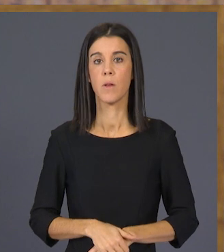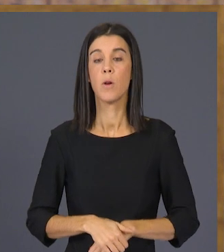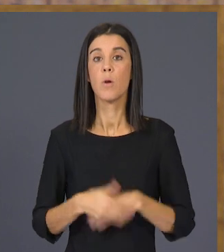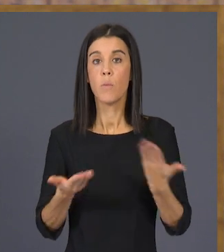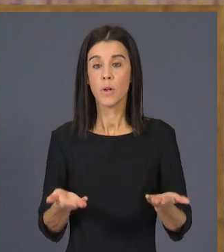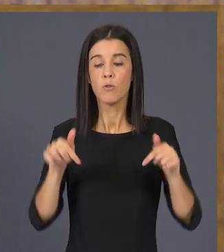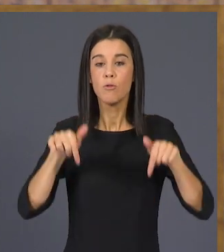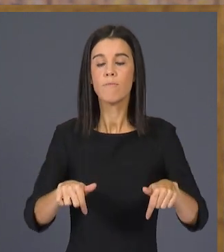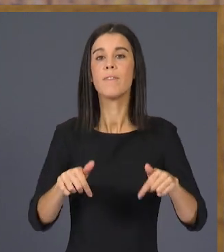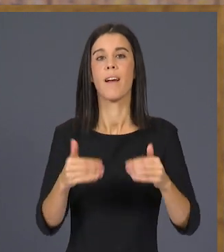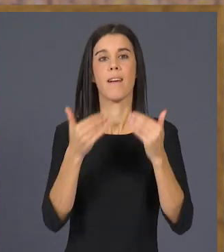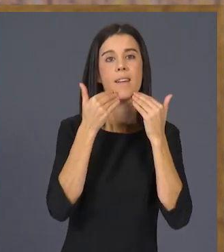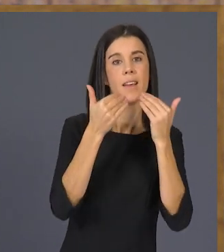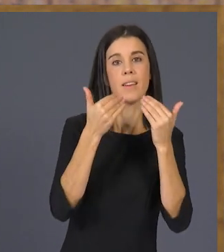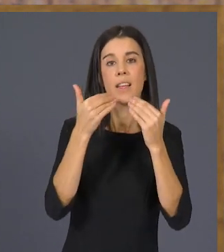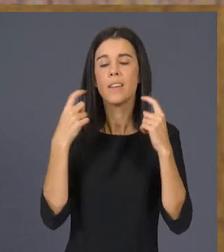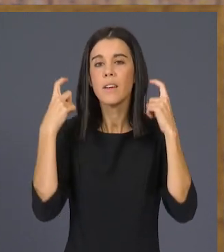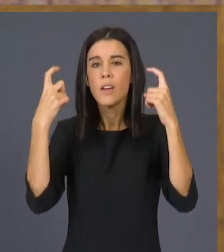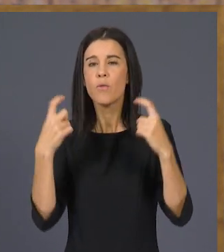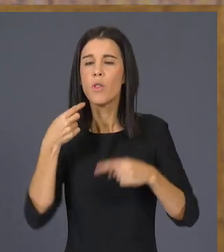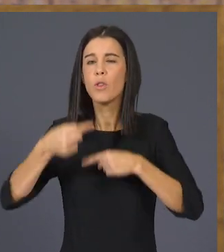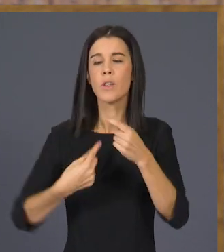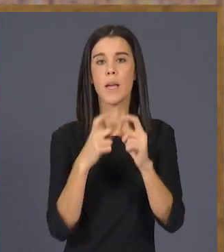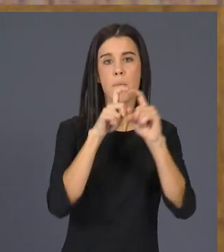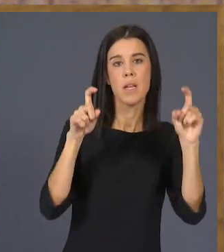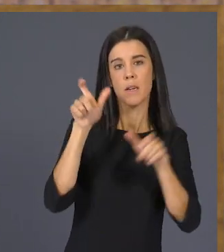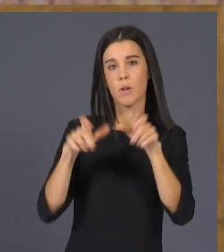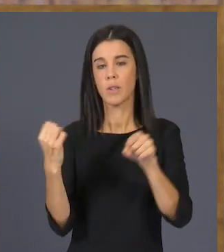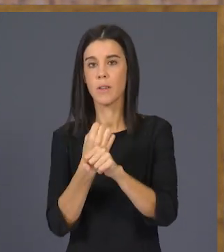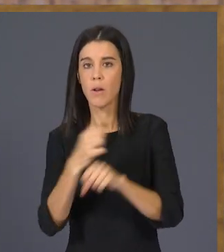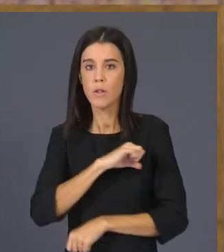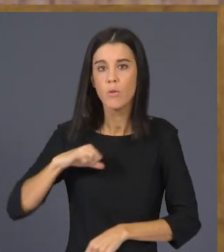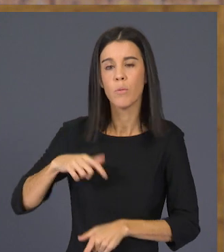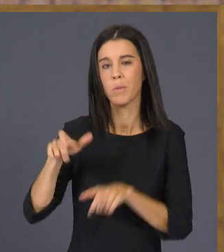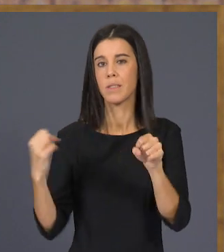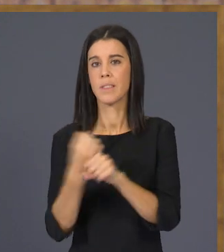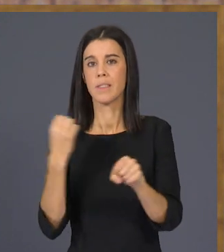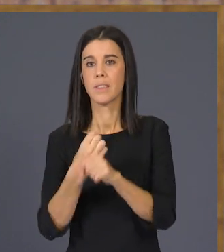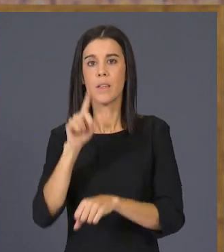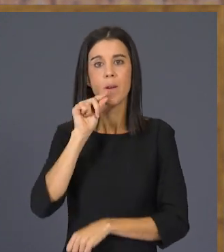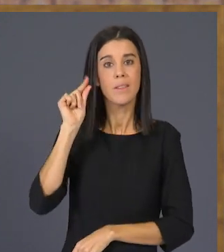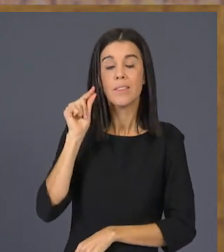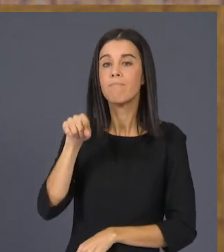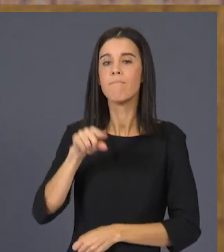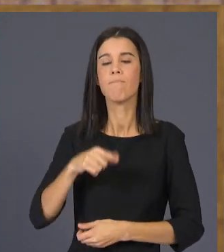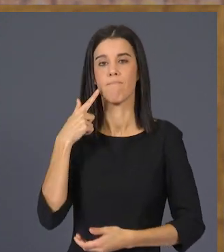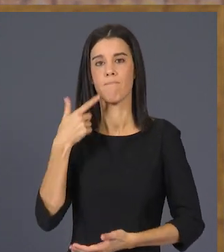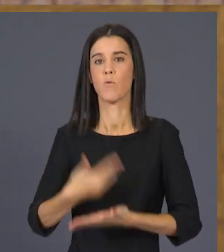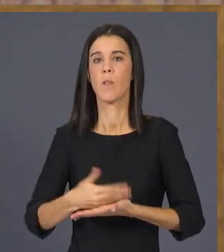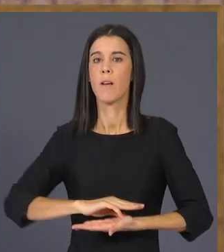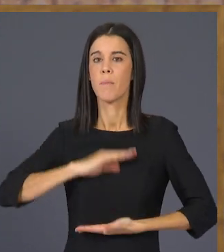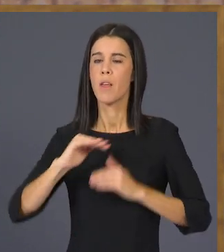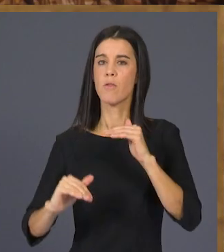donar les gràcies a l'esforç diari d'empreses, d'autònoms, de treballadors i treballadors que han demostrat una capacitat de superació